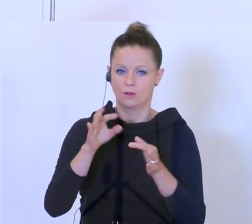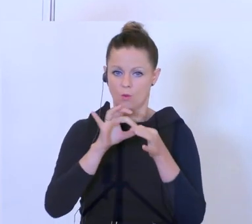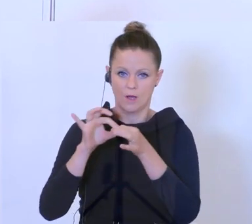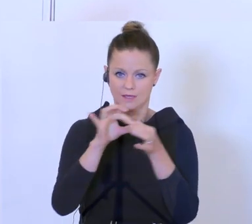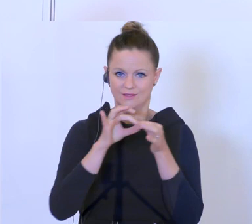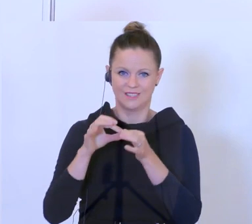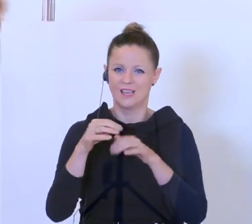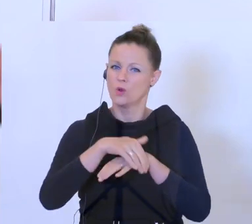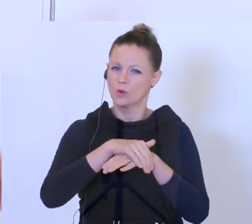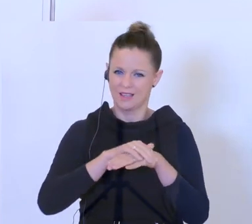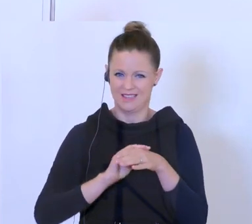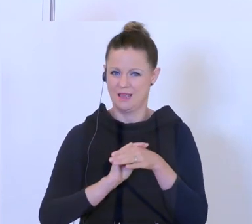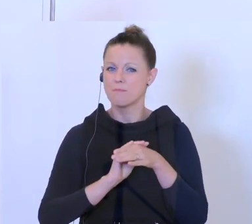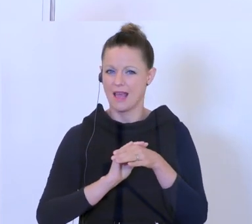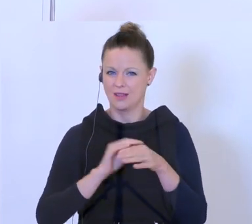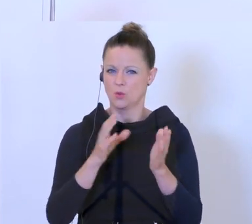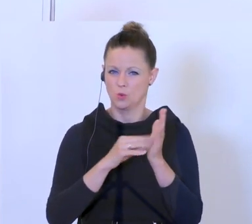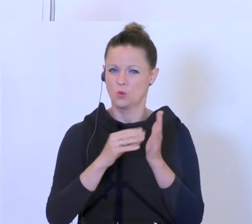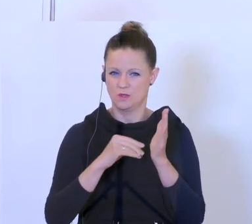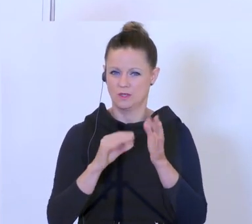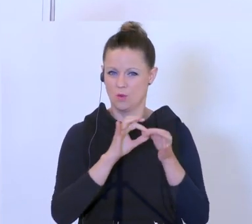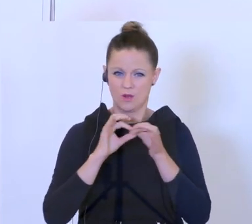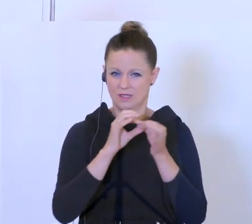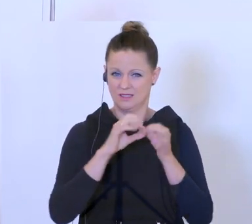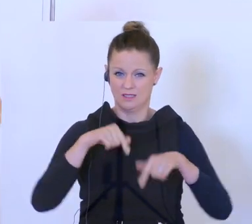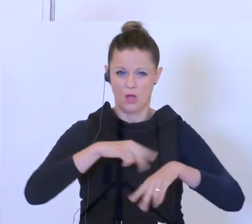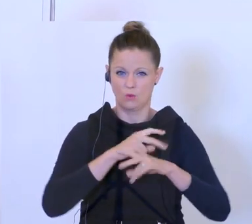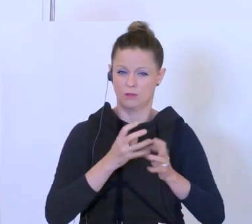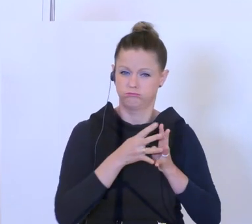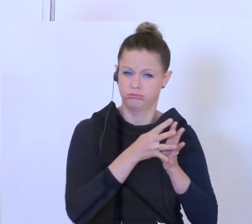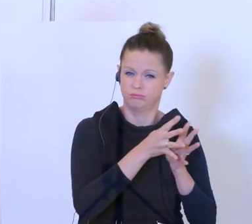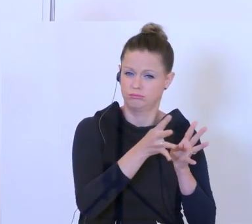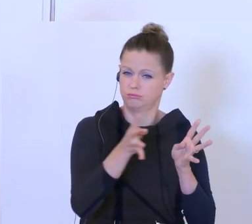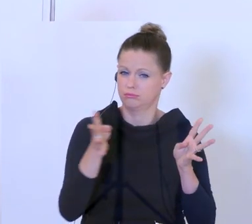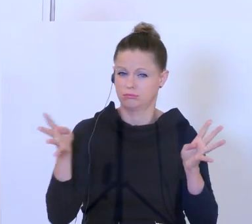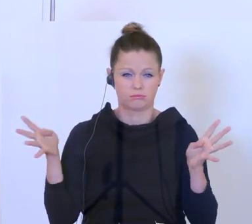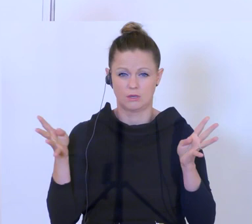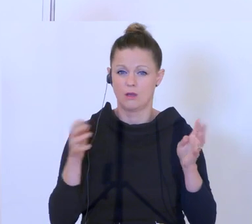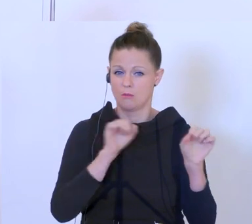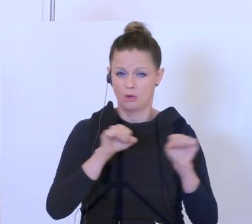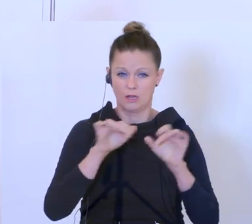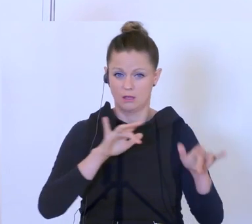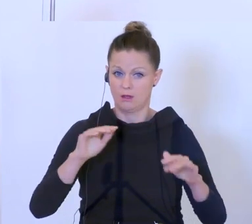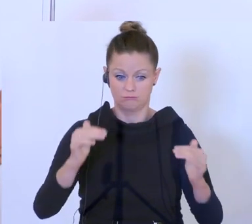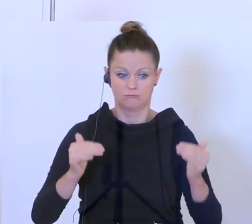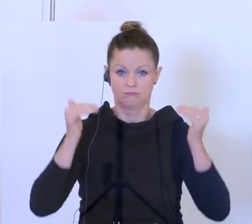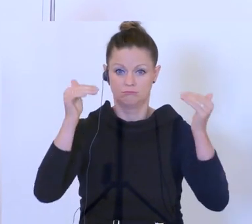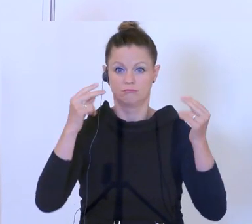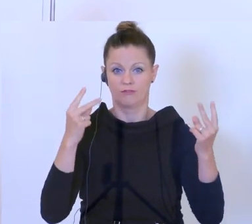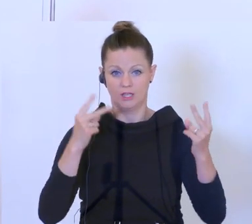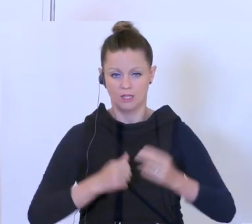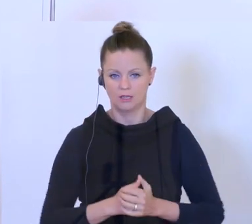Gemeinnützigen, das ist ja ein breites Feld in Österreich und gerade in Österreich, haben in dem Land einen hohen Stellenwert. Das